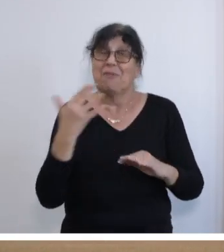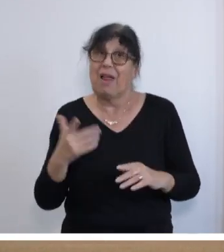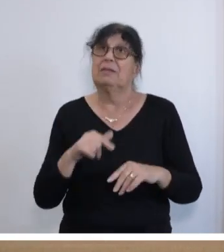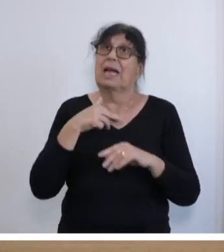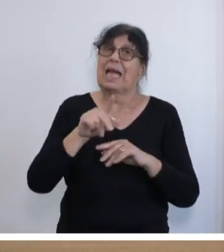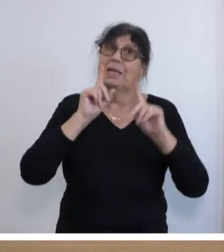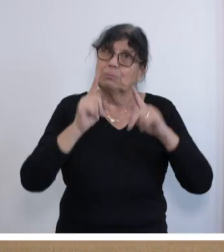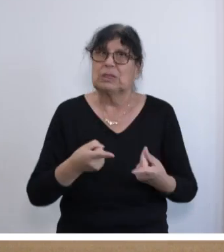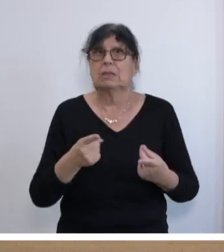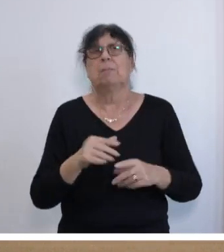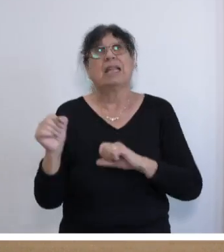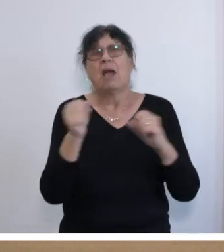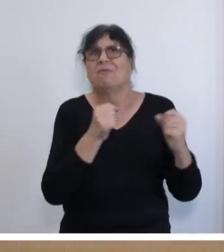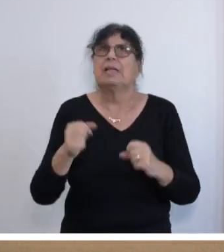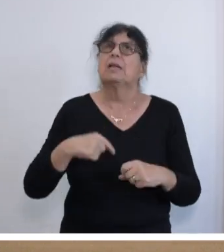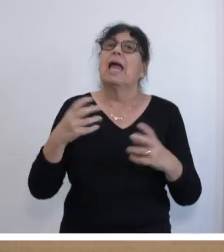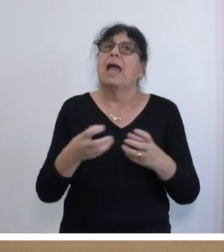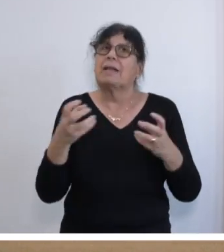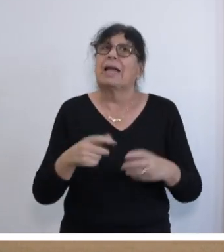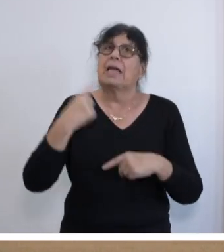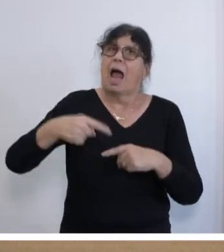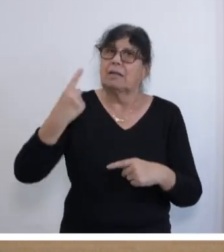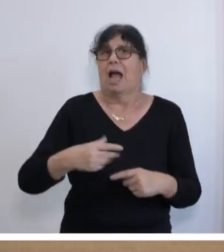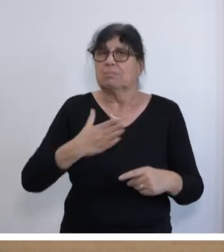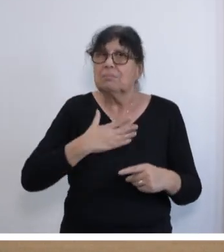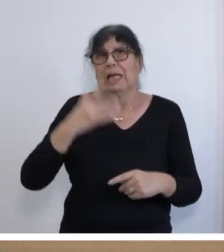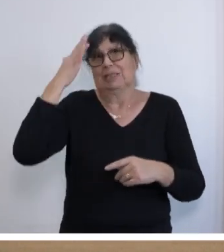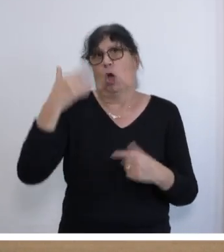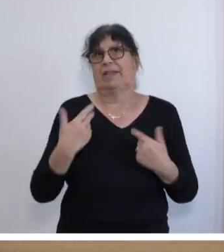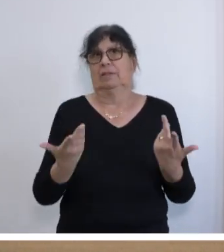Windenergieanlagen. Und das ist das, wo wir unsere Sorgen dagegen ausdrücken.